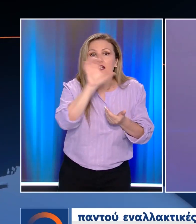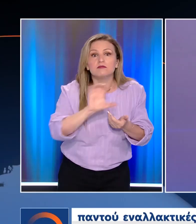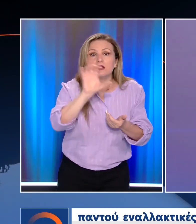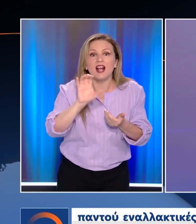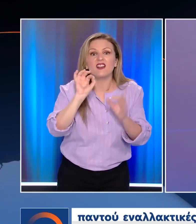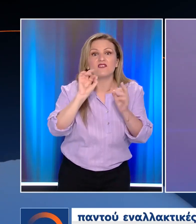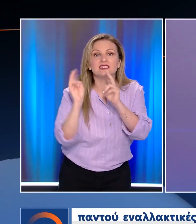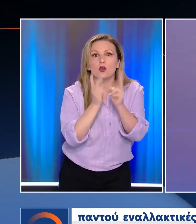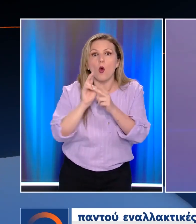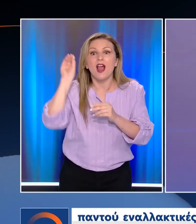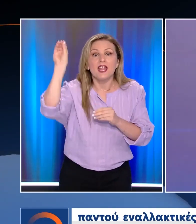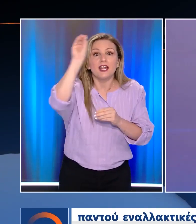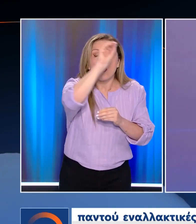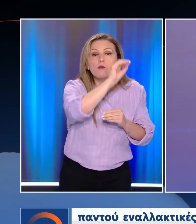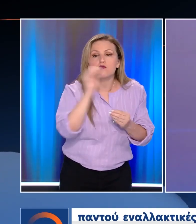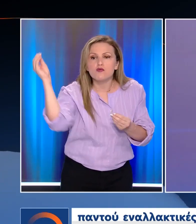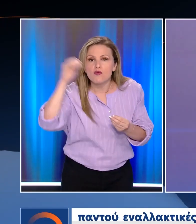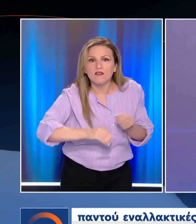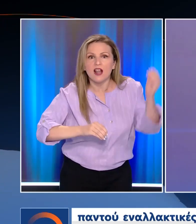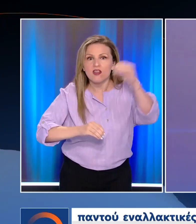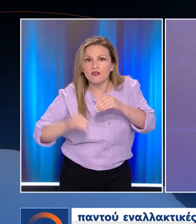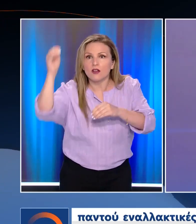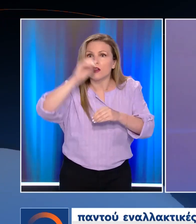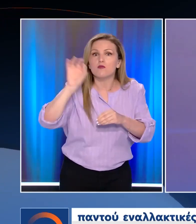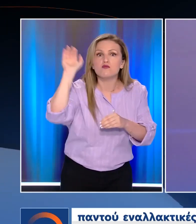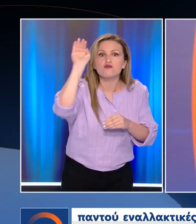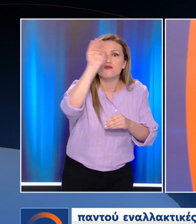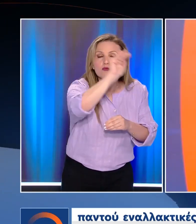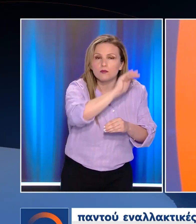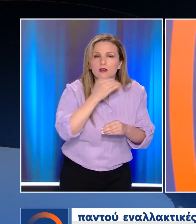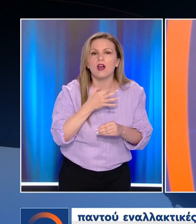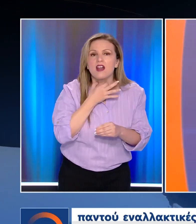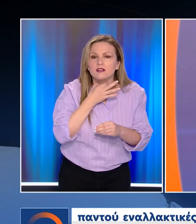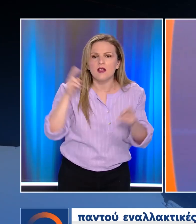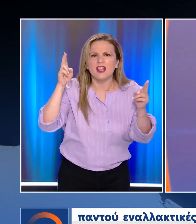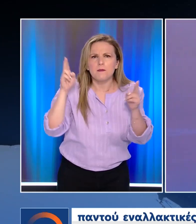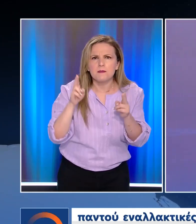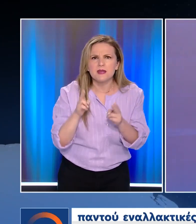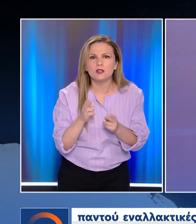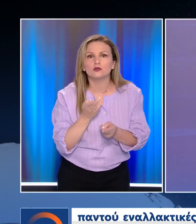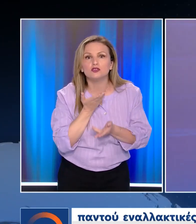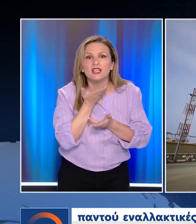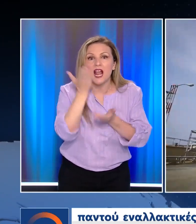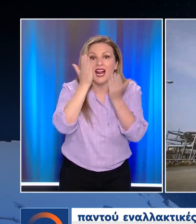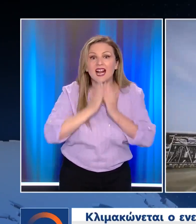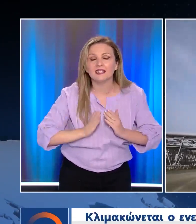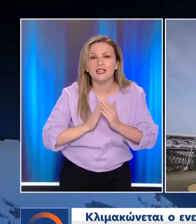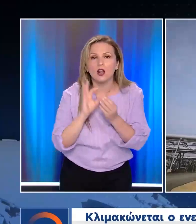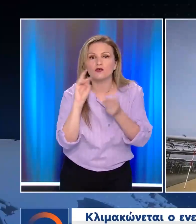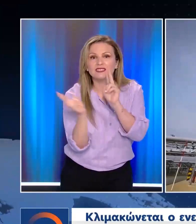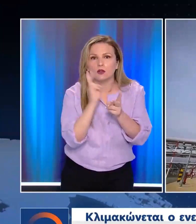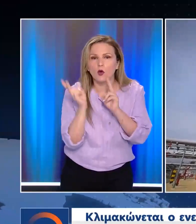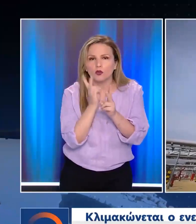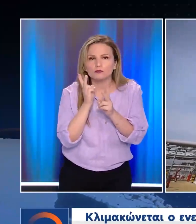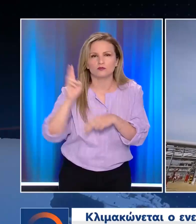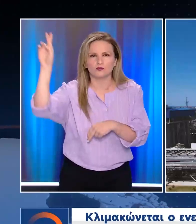παντού εναλλακτικές πηγές φυσικού αερίου και ανακοινώνοντας έκτακτα μέτρα περικοπών στην κατανάλωση. Κλιμακώνεται